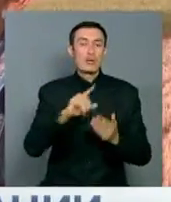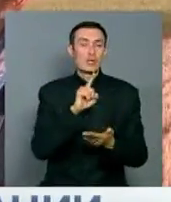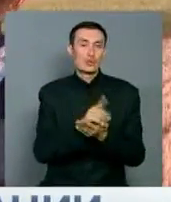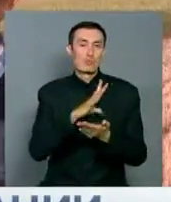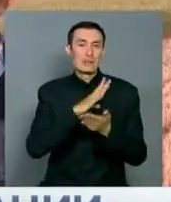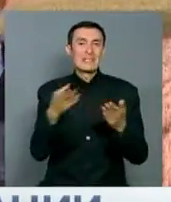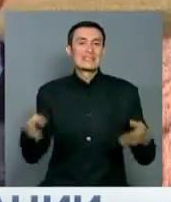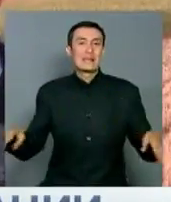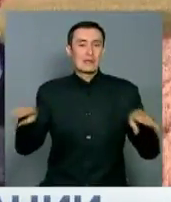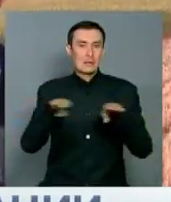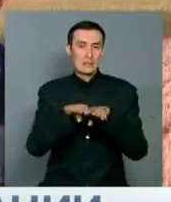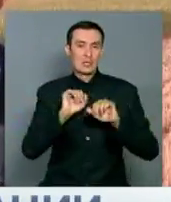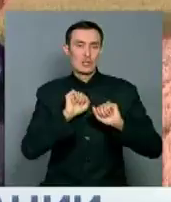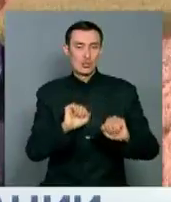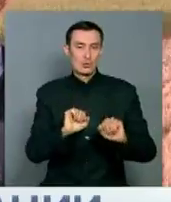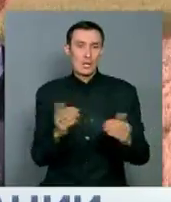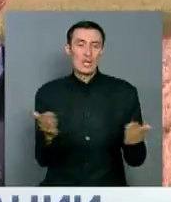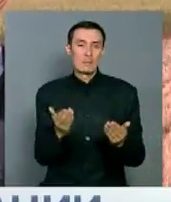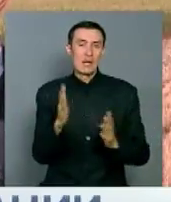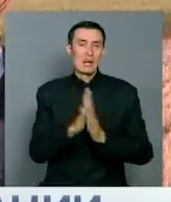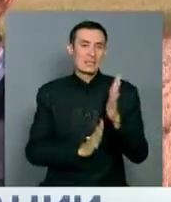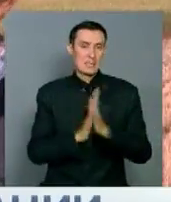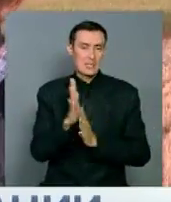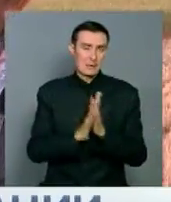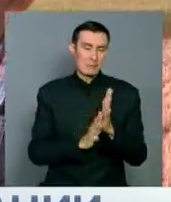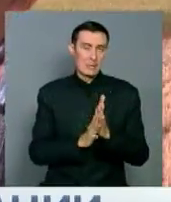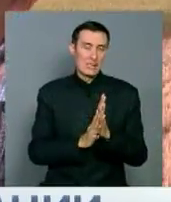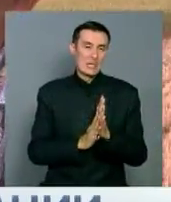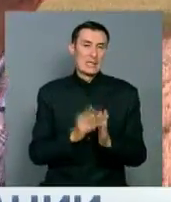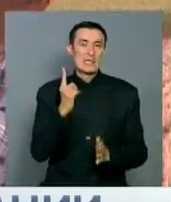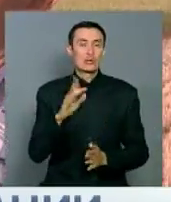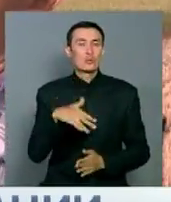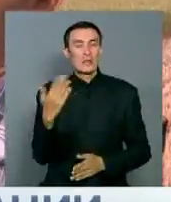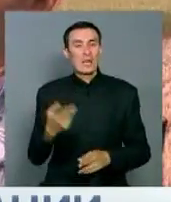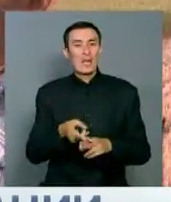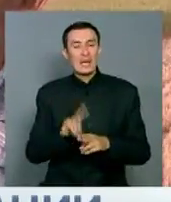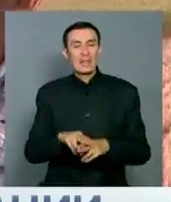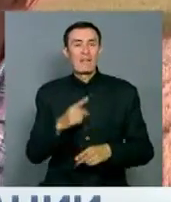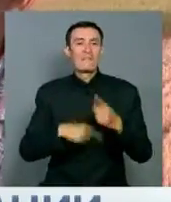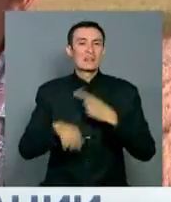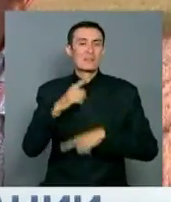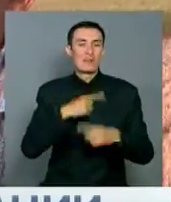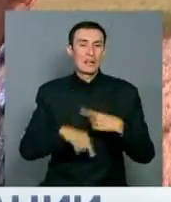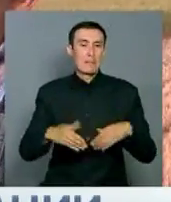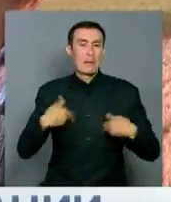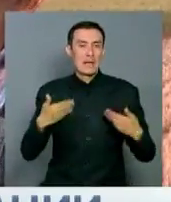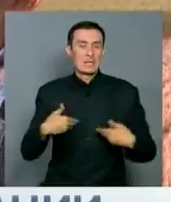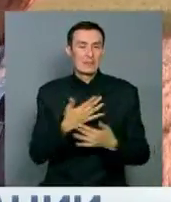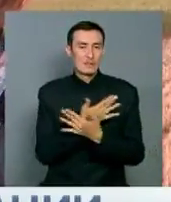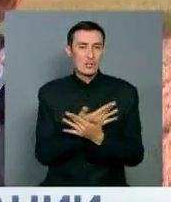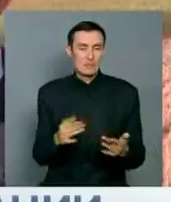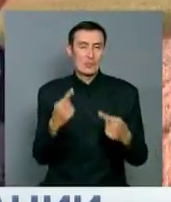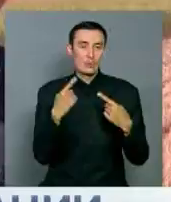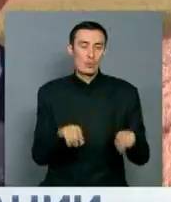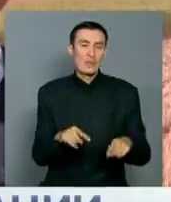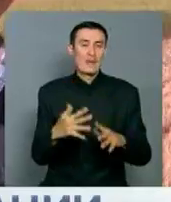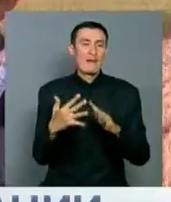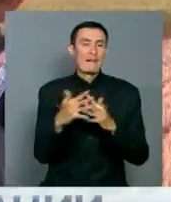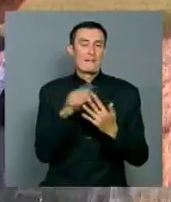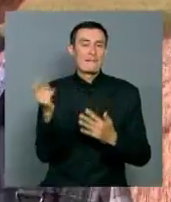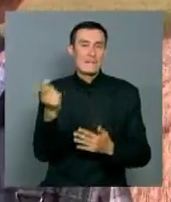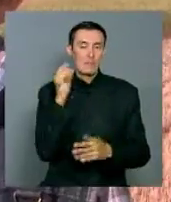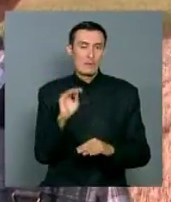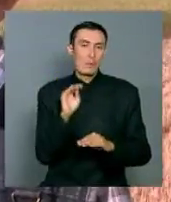закрыто каким-нибудь растением. С одной стороны это возврат органического вещества, а с другой стороны для фермеров